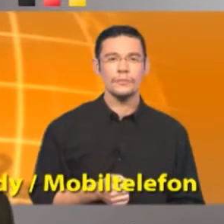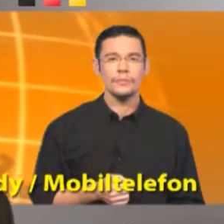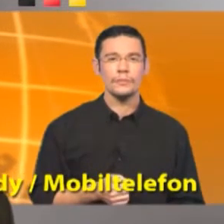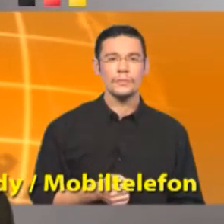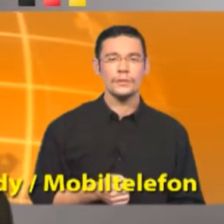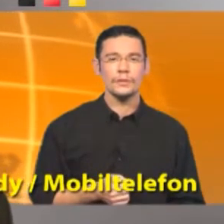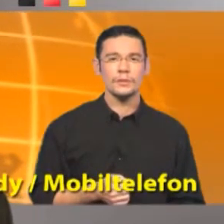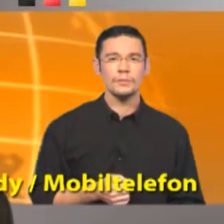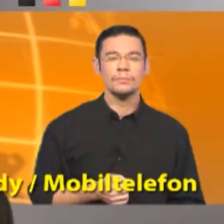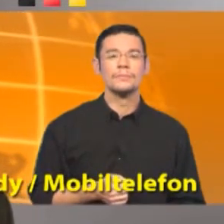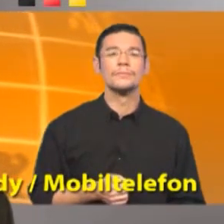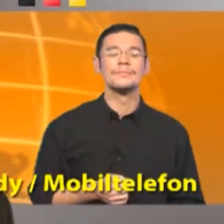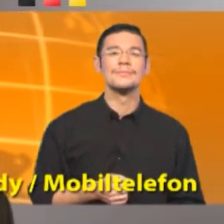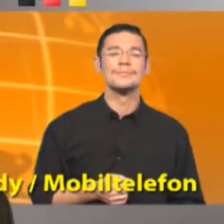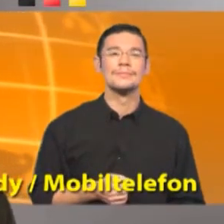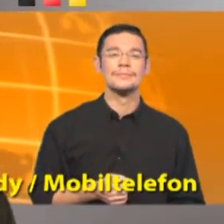Telefonia Mobil